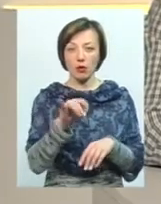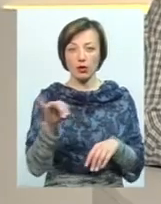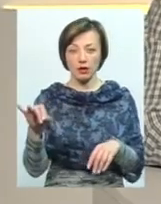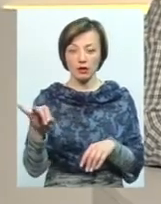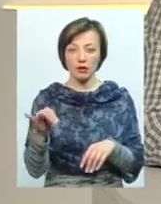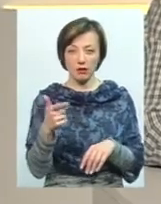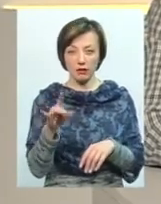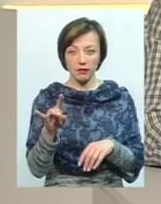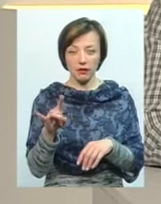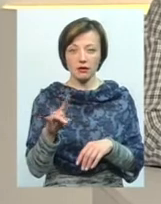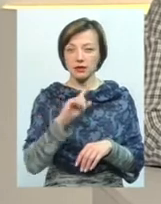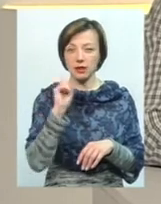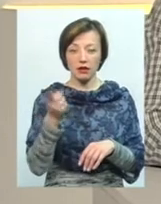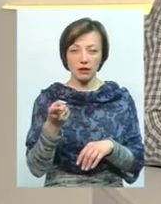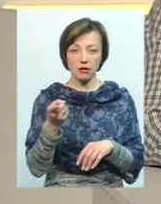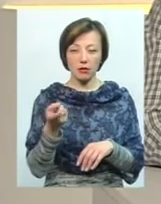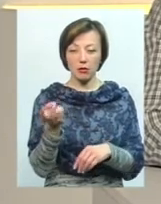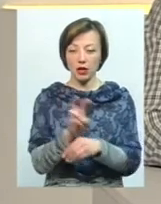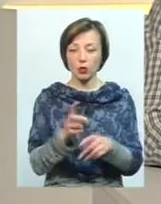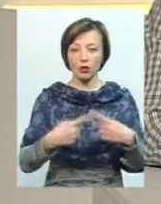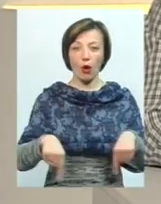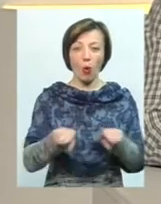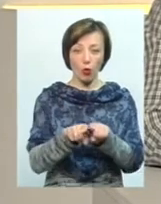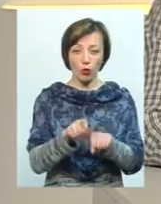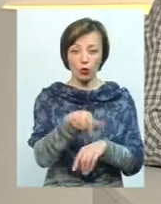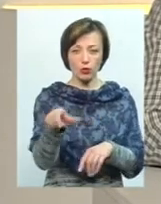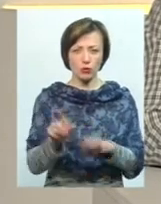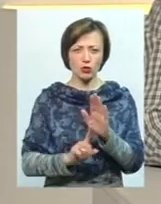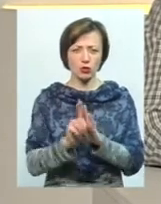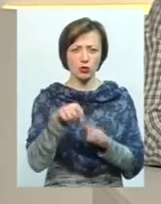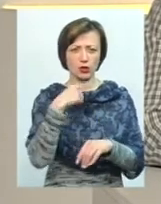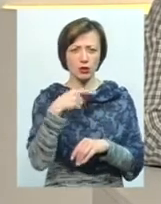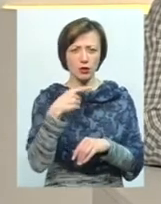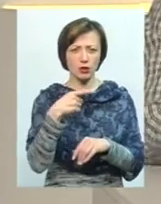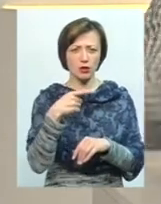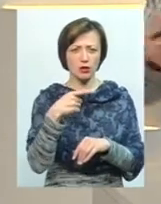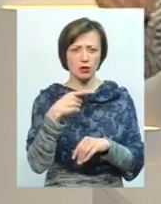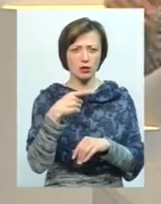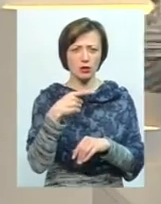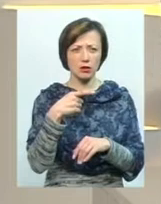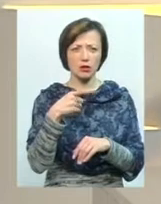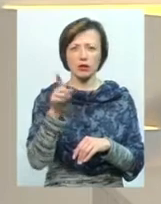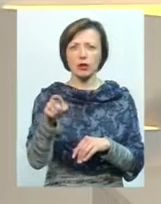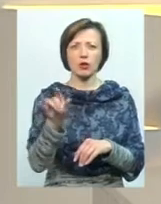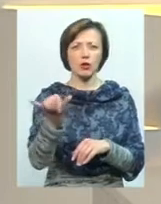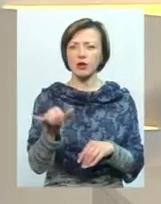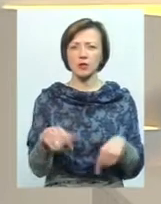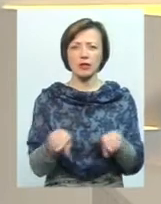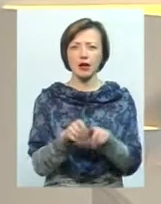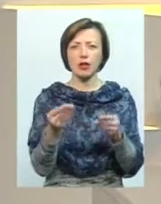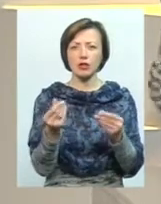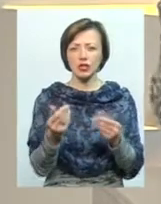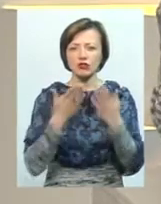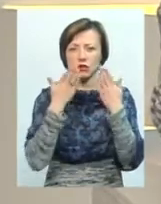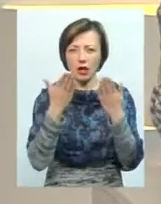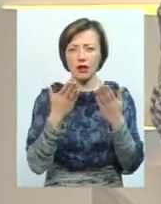мільйона гривень за рік, вони прийдуть на округ і їм виборці почнуть казати ой, та там в тебе стільки грошей, ми